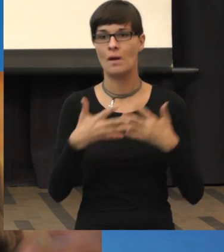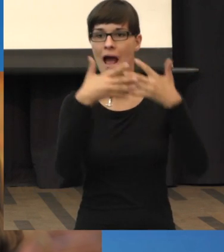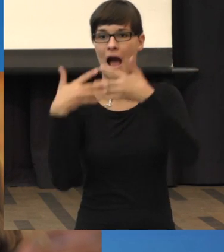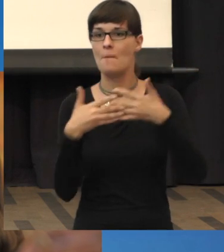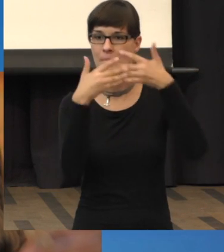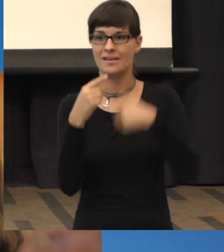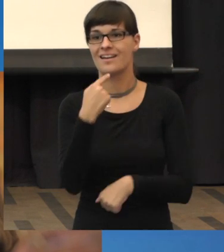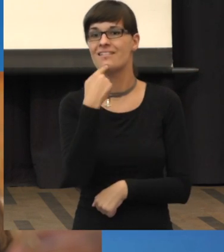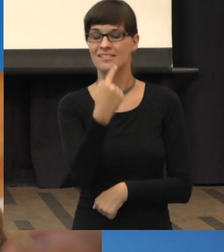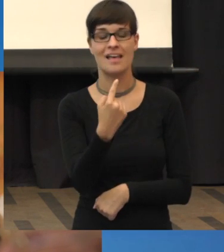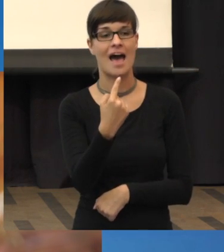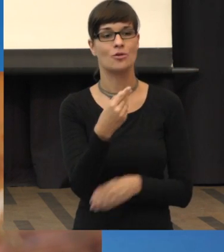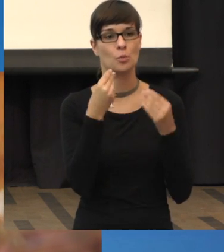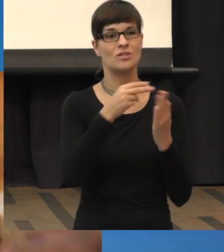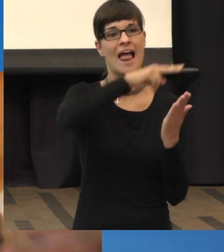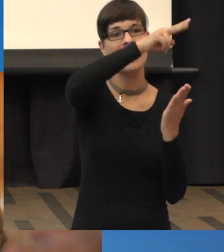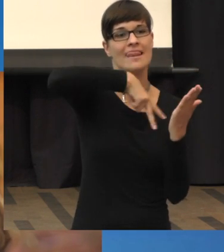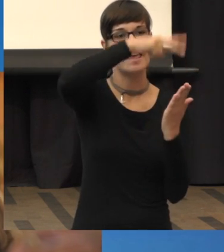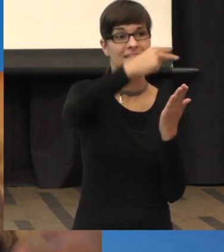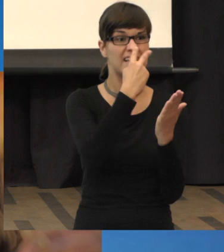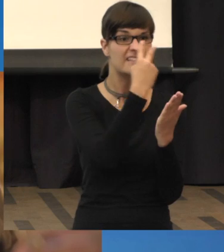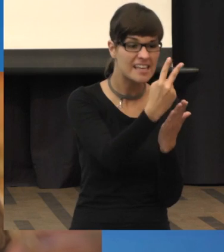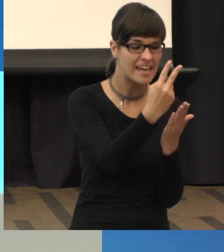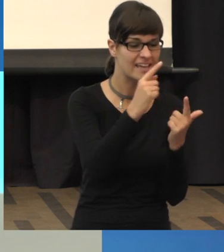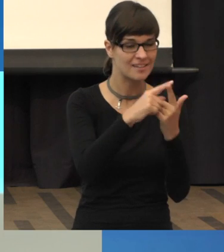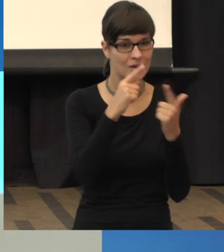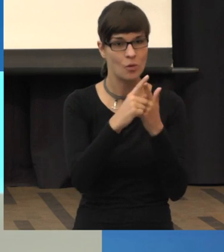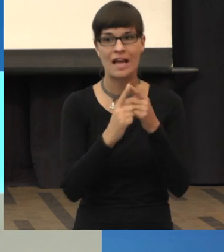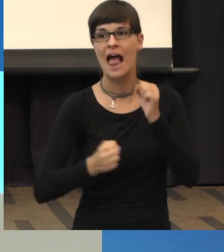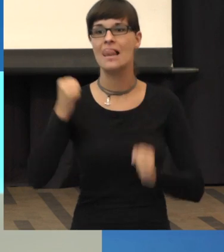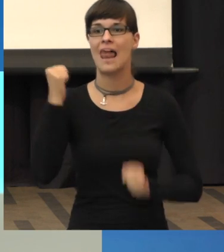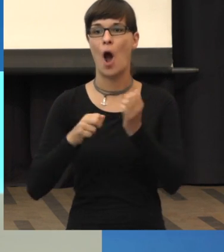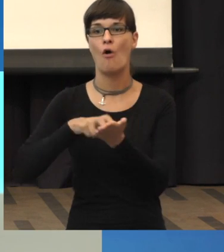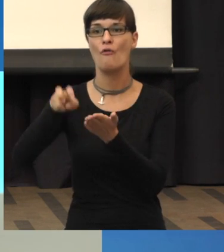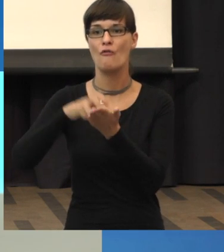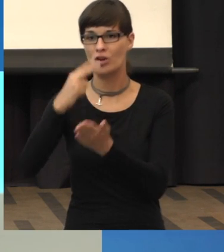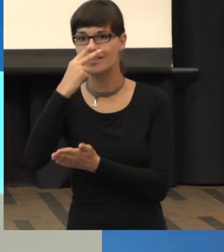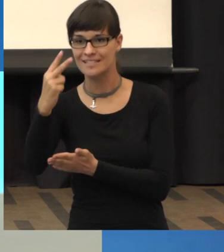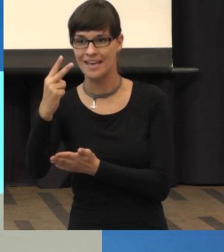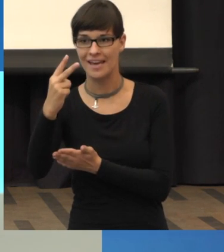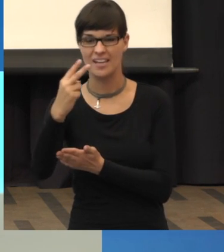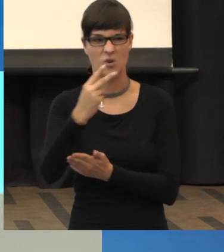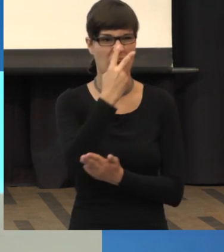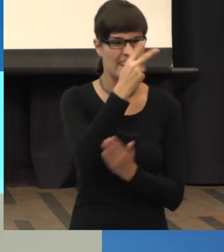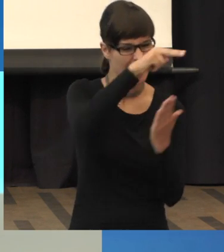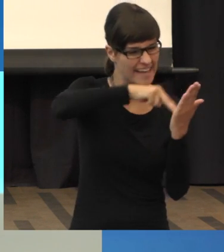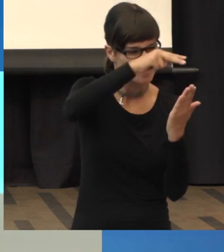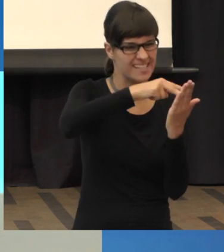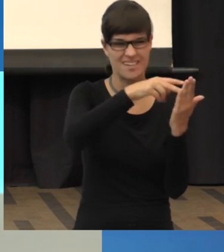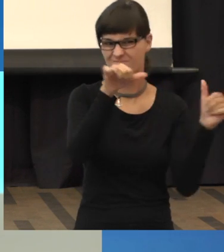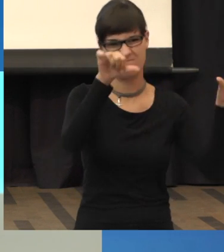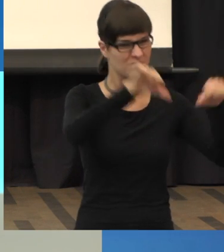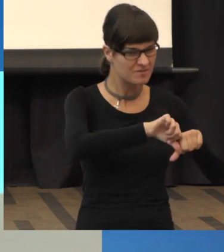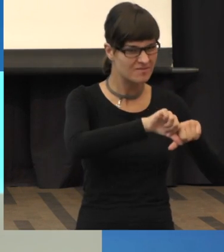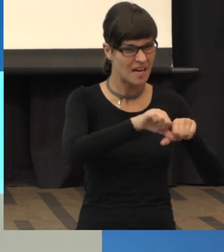Walking Vision. Das fasst das eigentlich ganz gut zusammen. Und das Walking Vision, das bleibt in der Regel erhalten. Das ist wichtig.